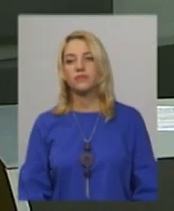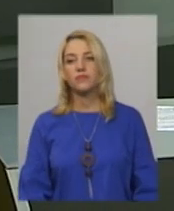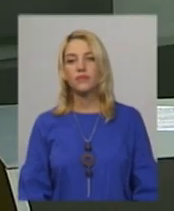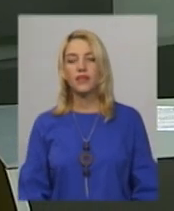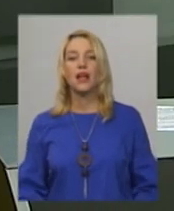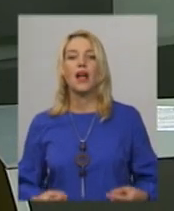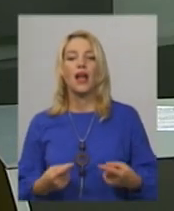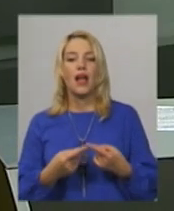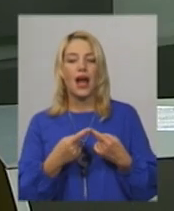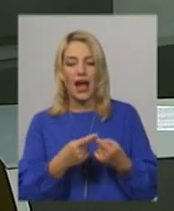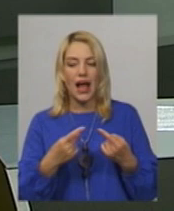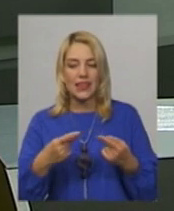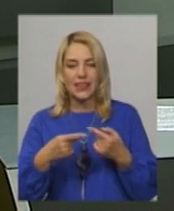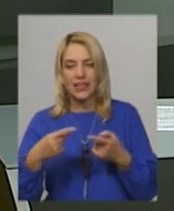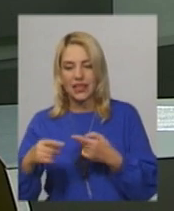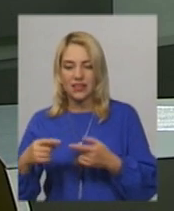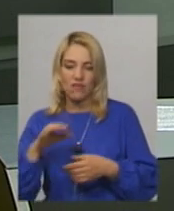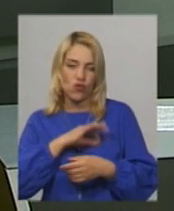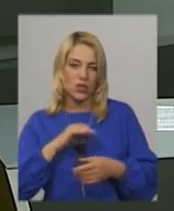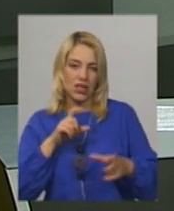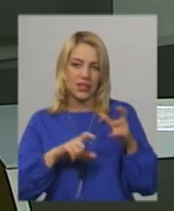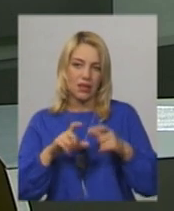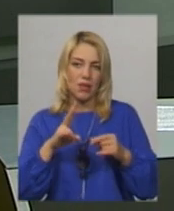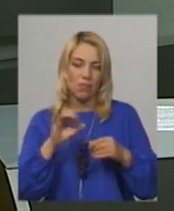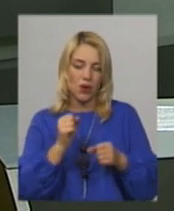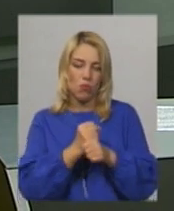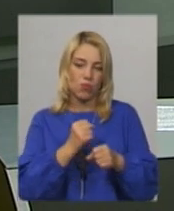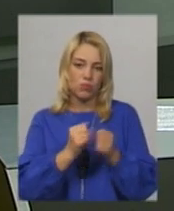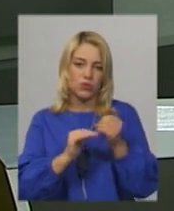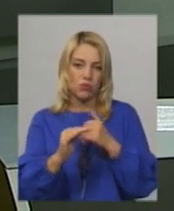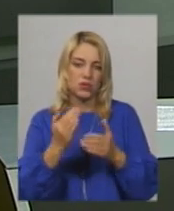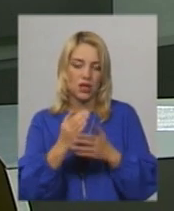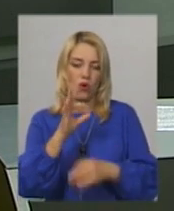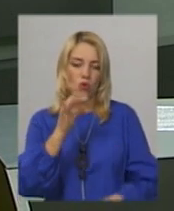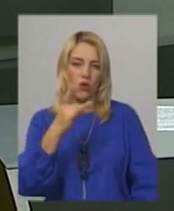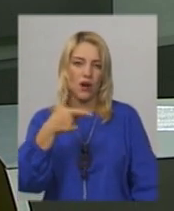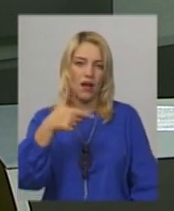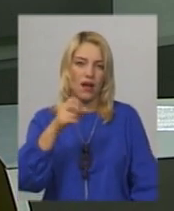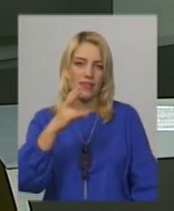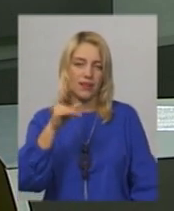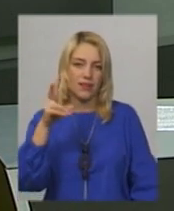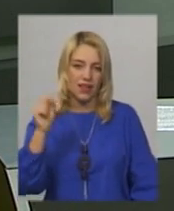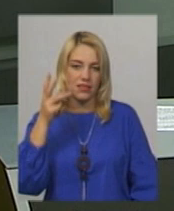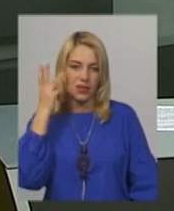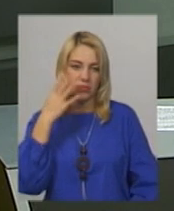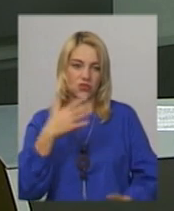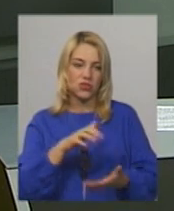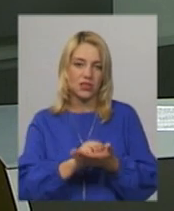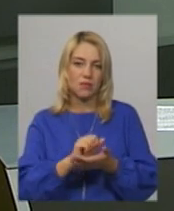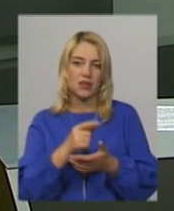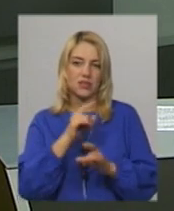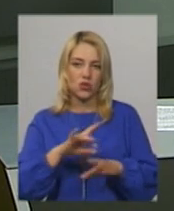Альтернатива використанню утрудух хімікатів при обробці пулів є. Це органічне виробництво, яким на Хмельниччині вже займаються,